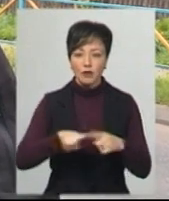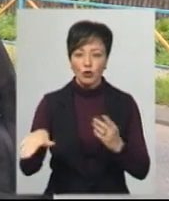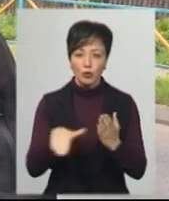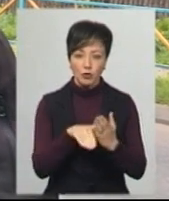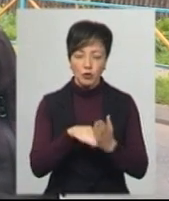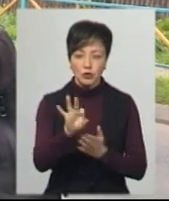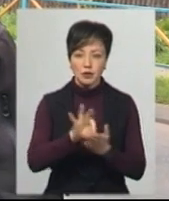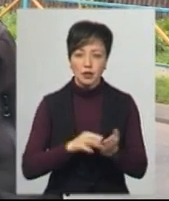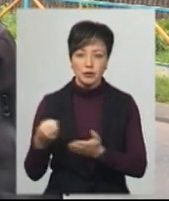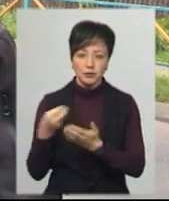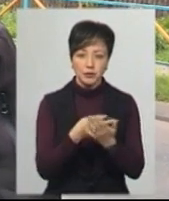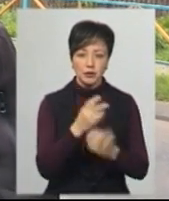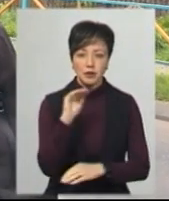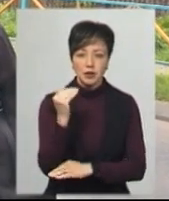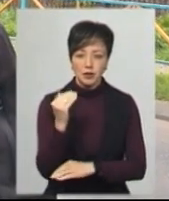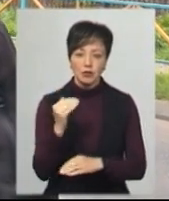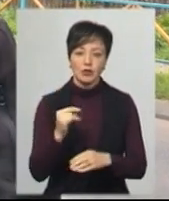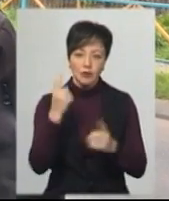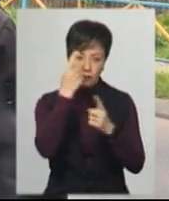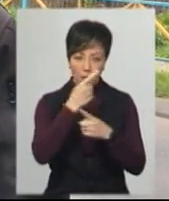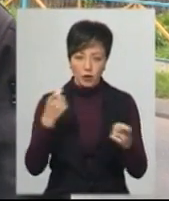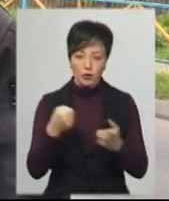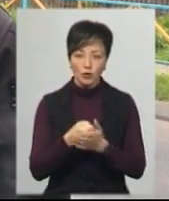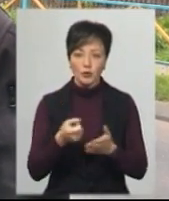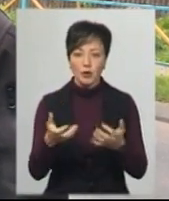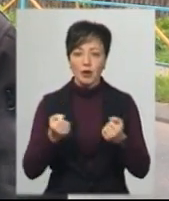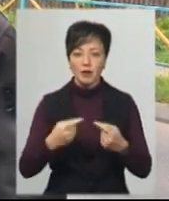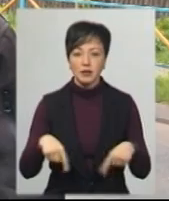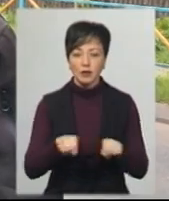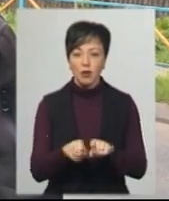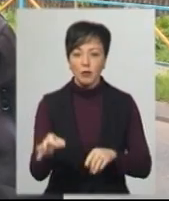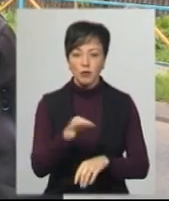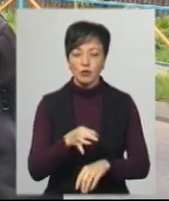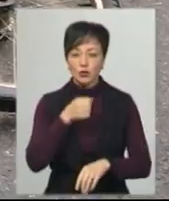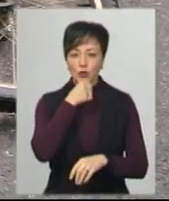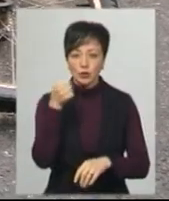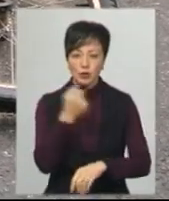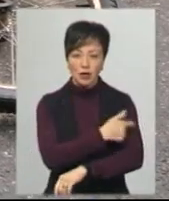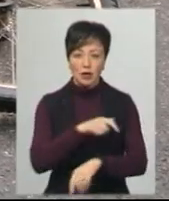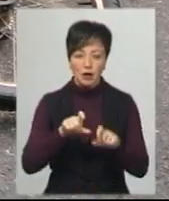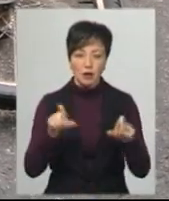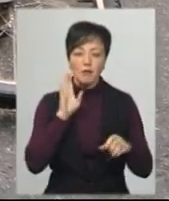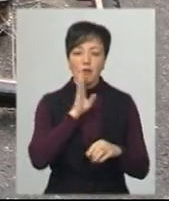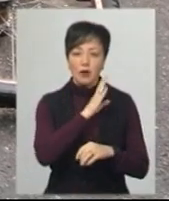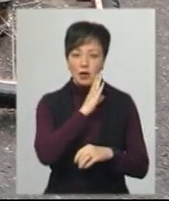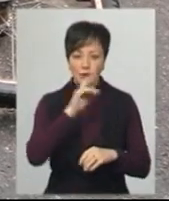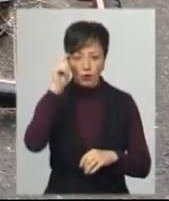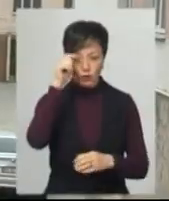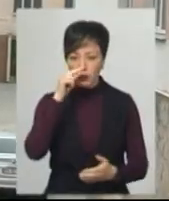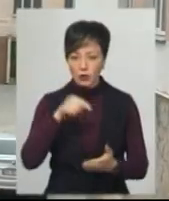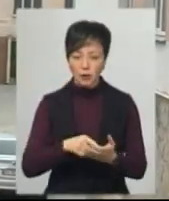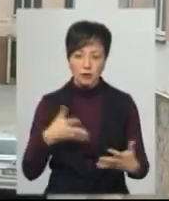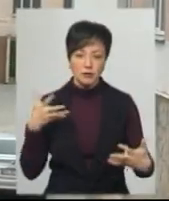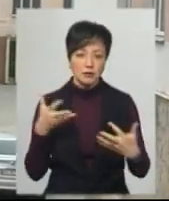Вона одразу госпіталізувала дитину, як за інформацією до приймального відділення обласної дорослій лікарні. Мати хлопчика, який потрапив у